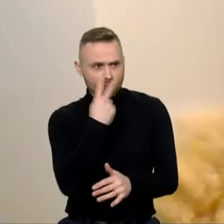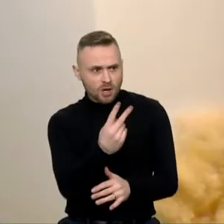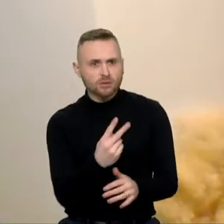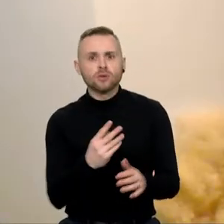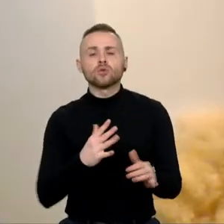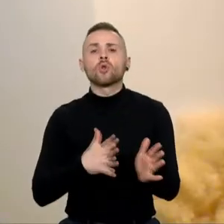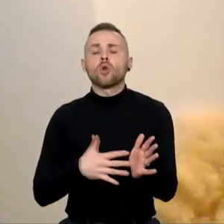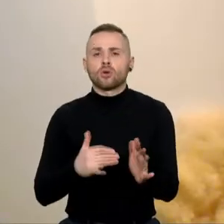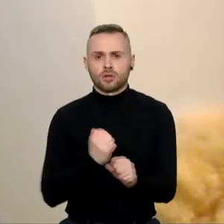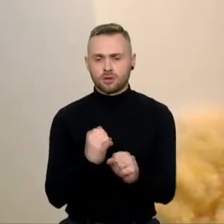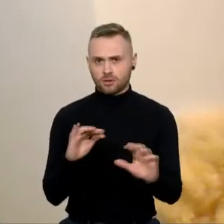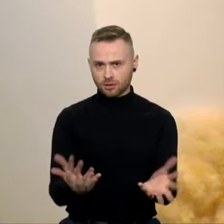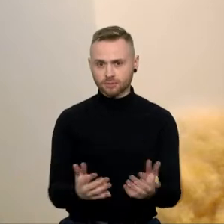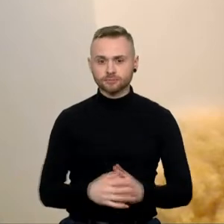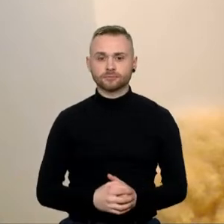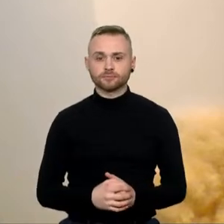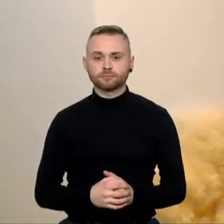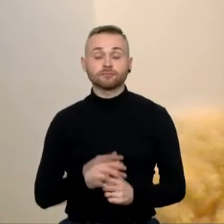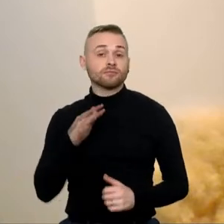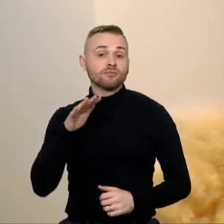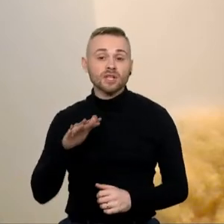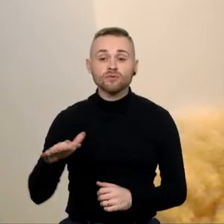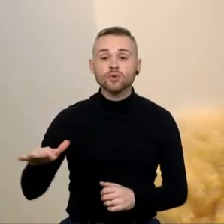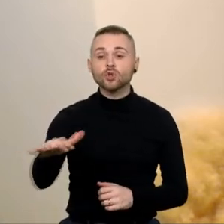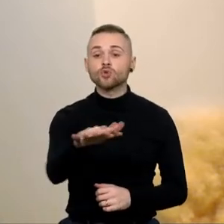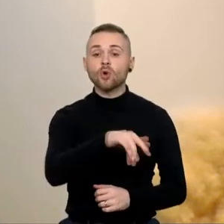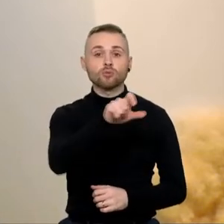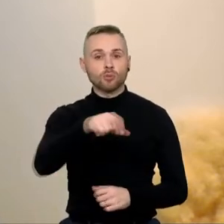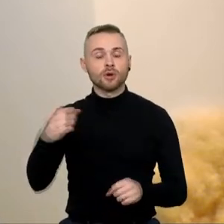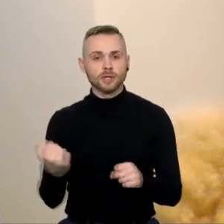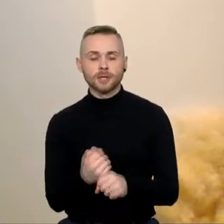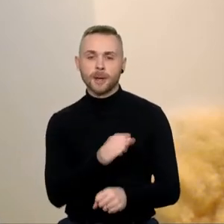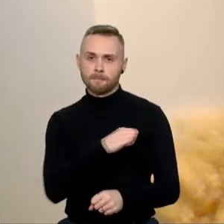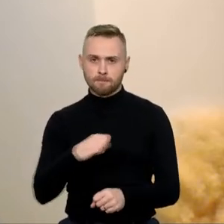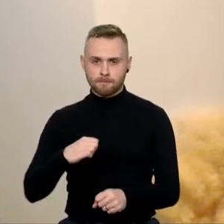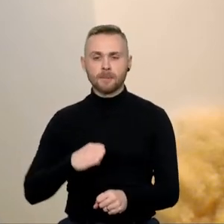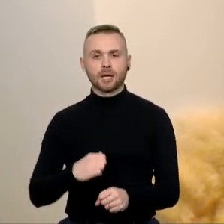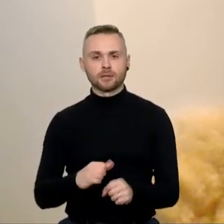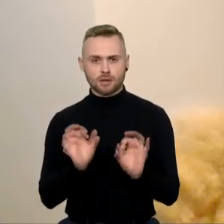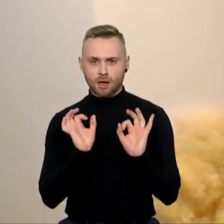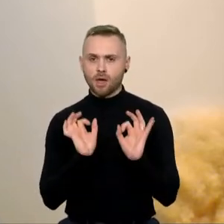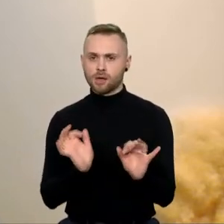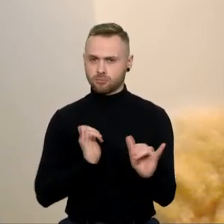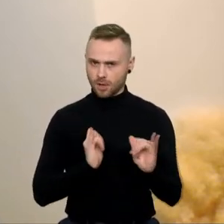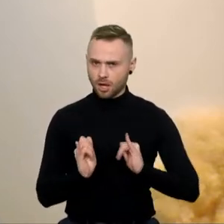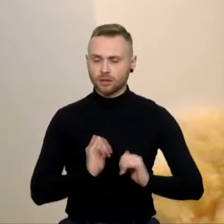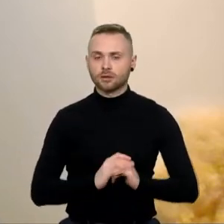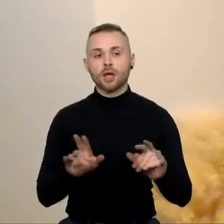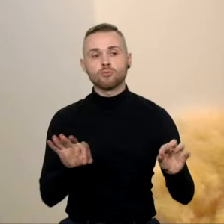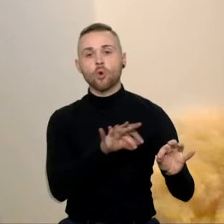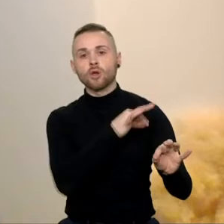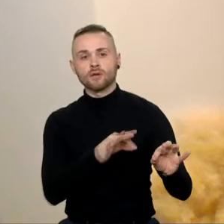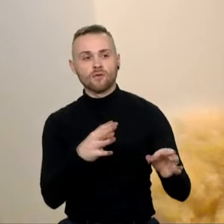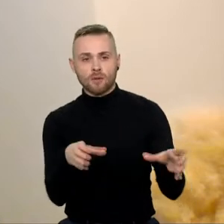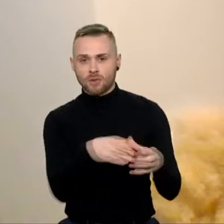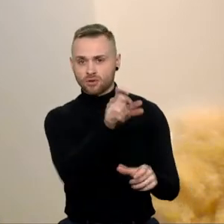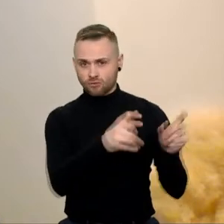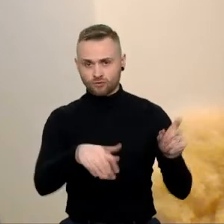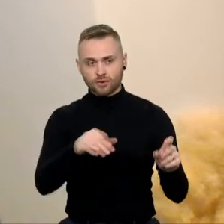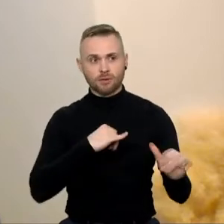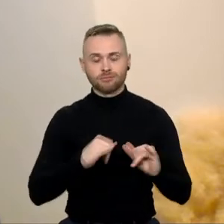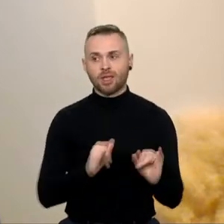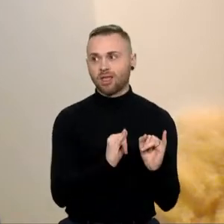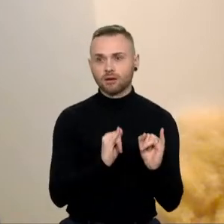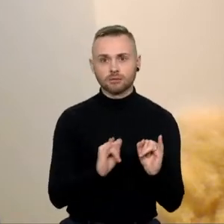Na, galbūt visuomeniai belieka parodyti didesnę brandą, negu tam tikrai konservatorių partijos lyderiai parodė.